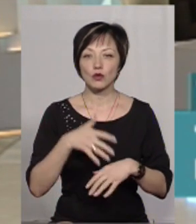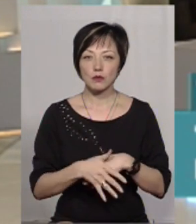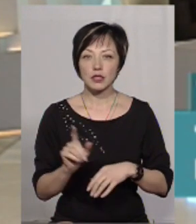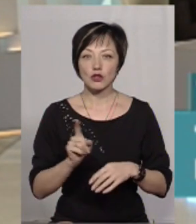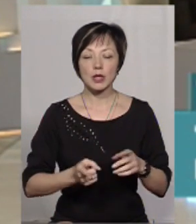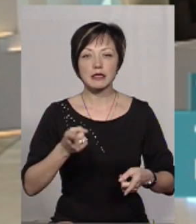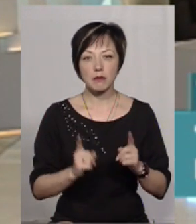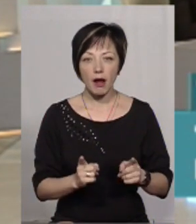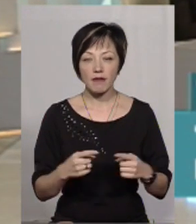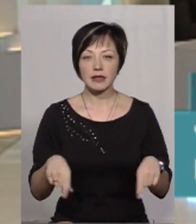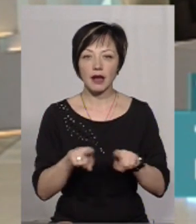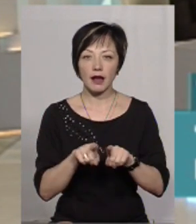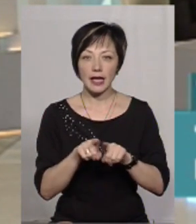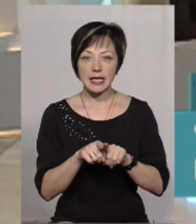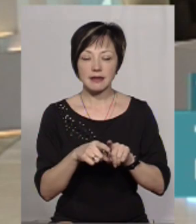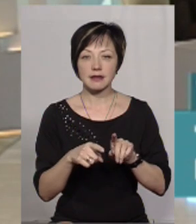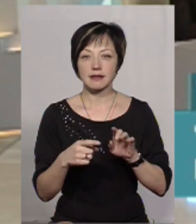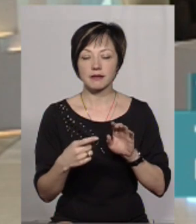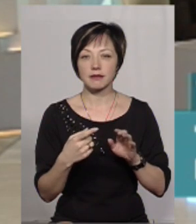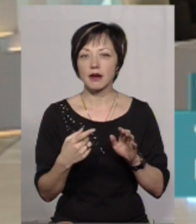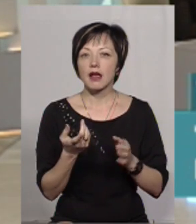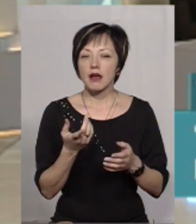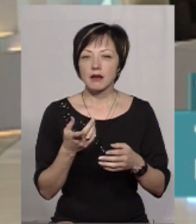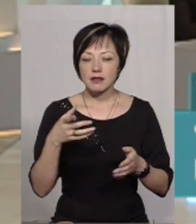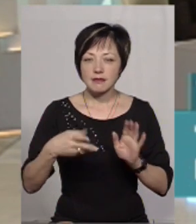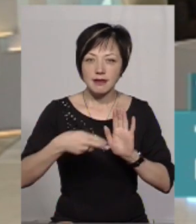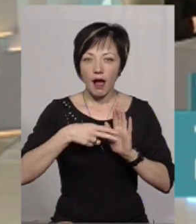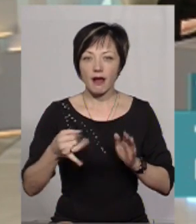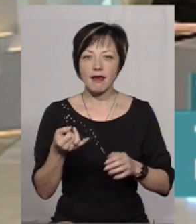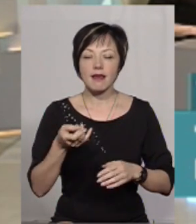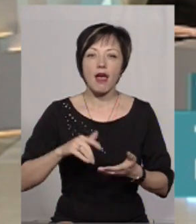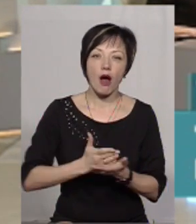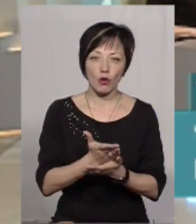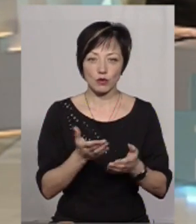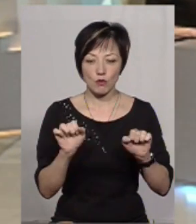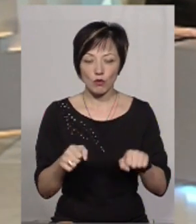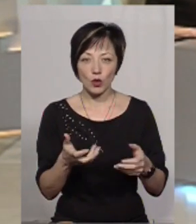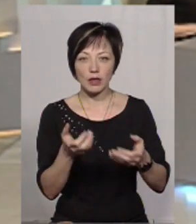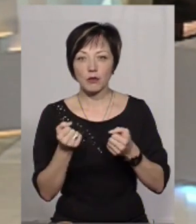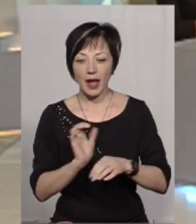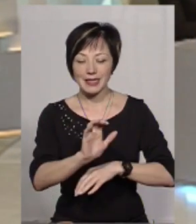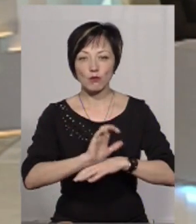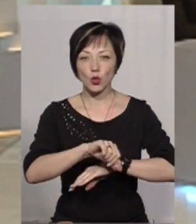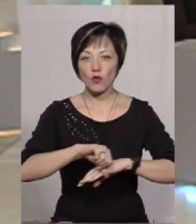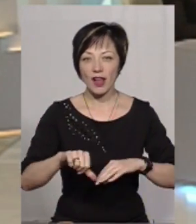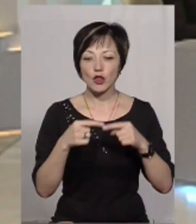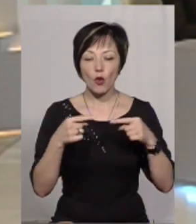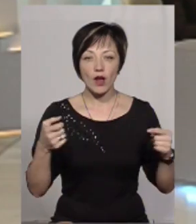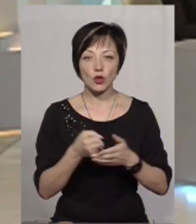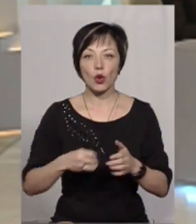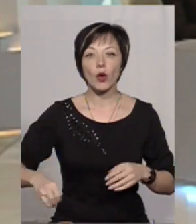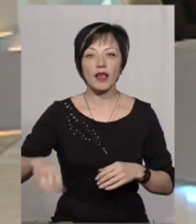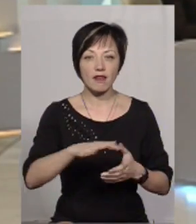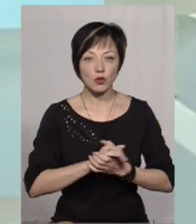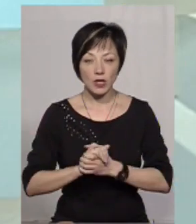насправді, знаєте, такий знак якості, який ми отримуємо від того, що ми можемо експортувати щось, якийсь товар до